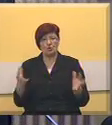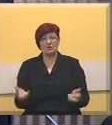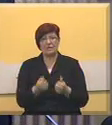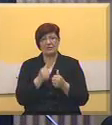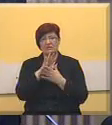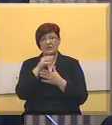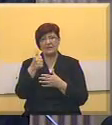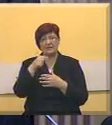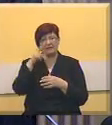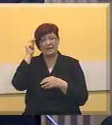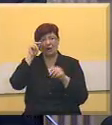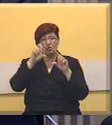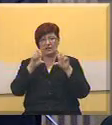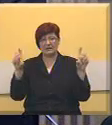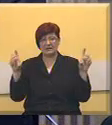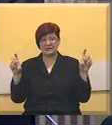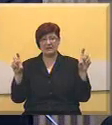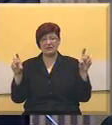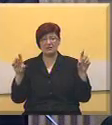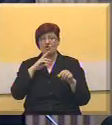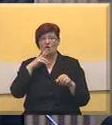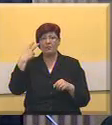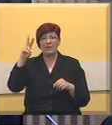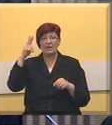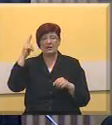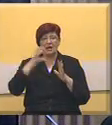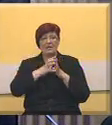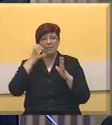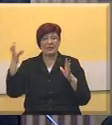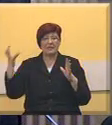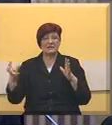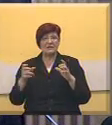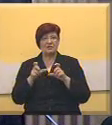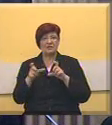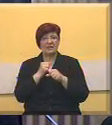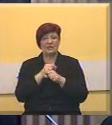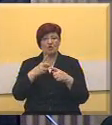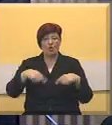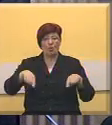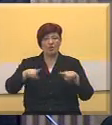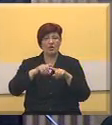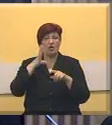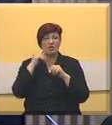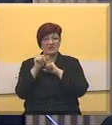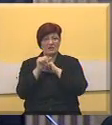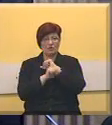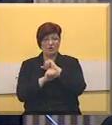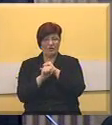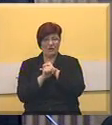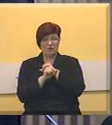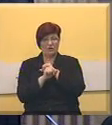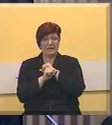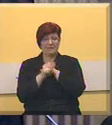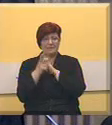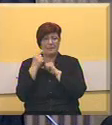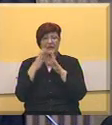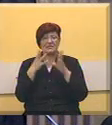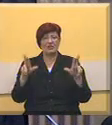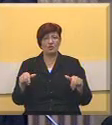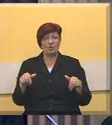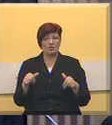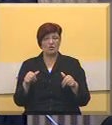ovakve naučne institucije koja bi i dalje nastavila da deluje u okvirima Novostskog univerziteta, ali sa većim